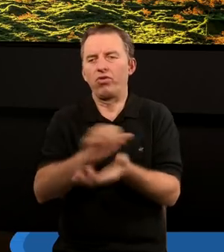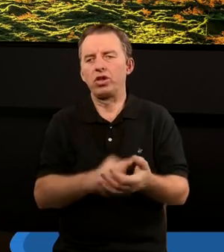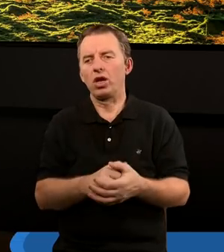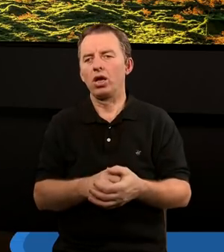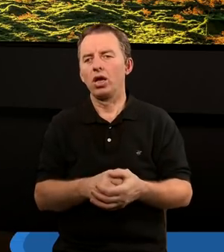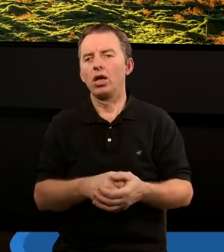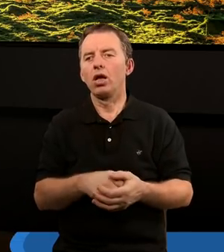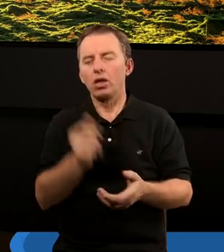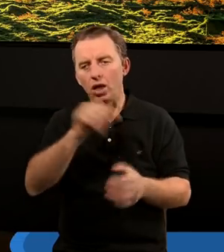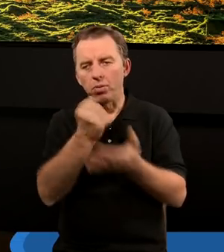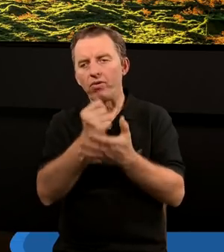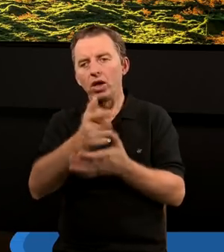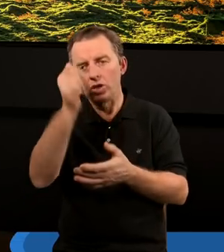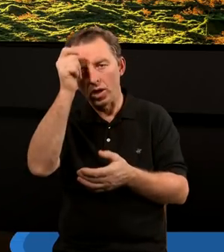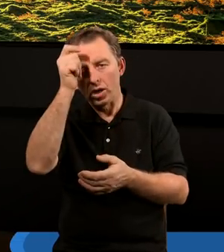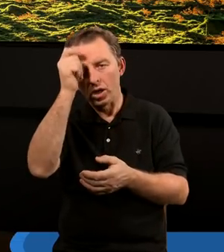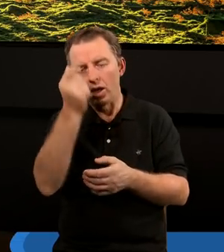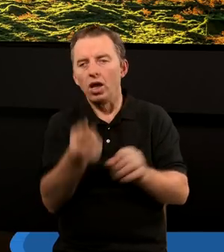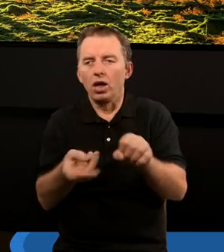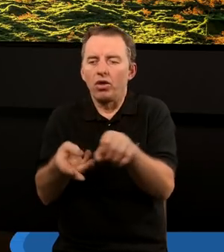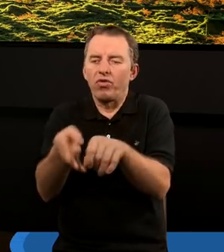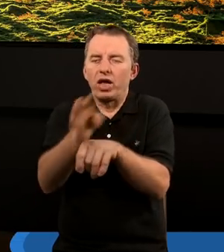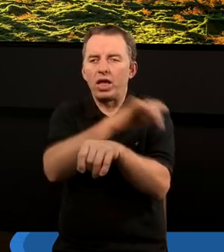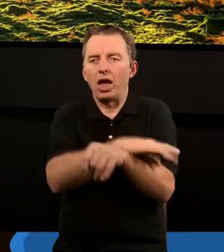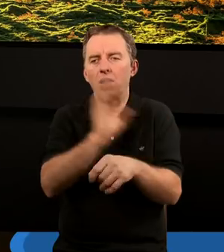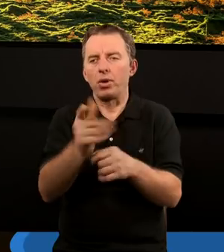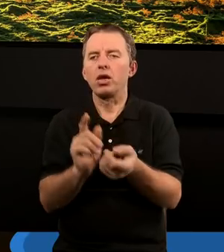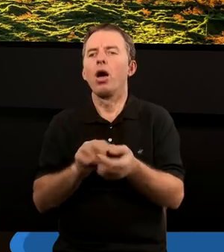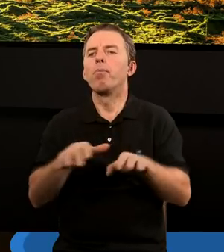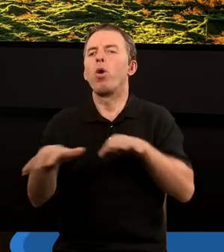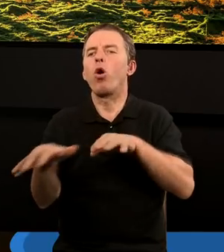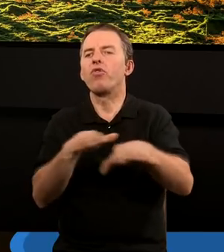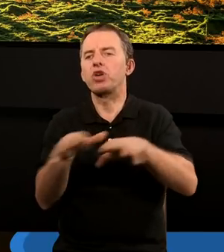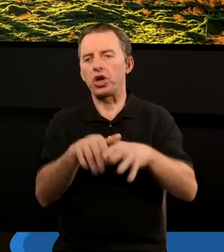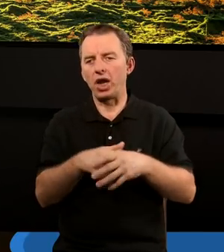bo zbawieni będą nieliczni, więc to zwiedzenie będzie powszechne, ale chcę właśnie